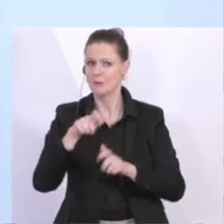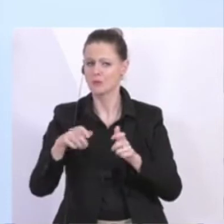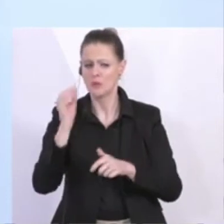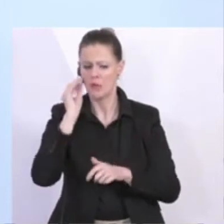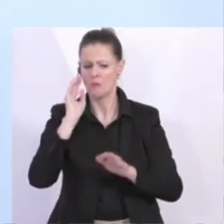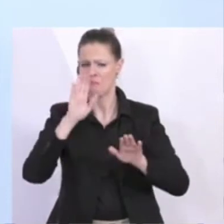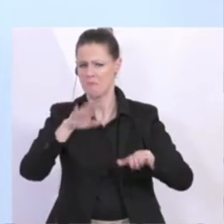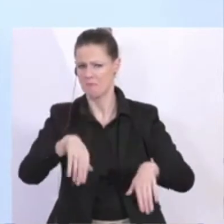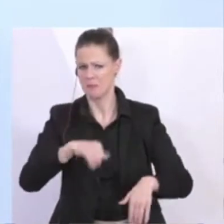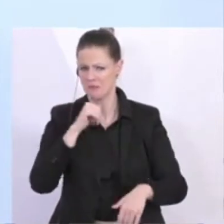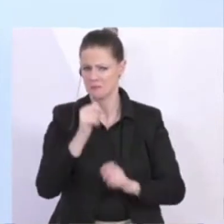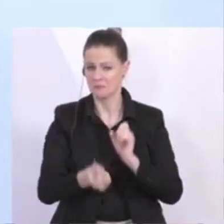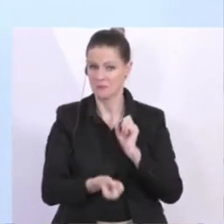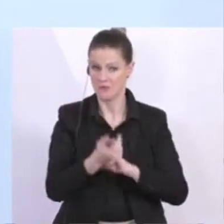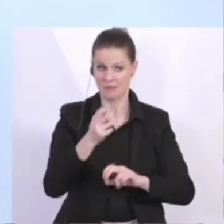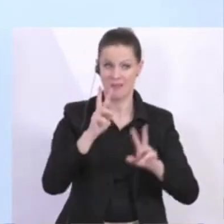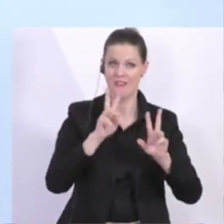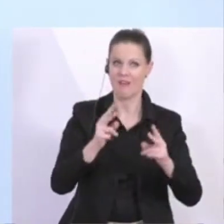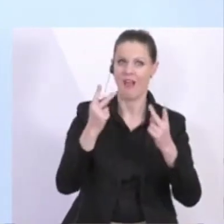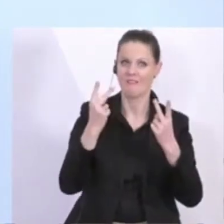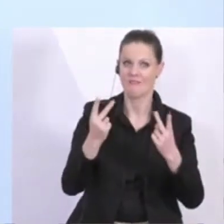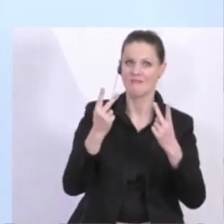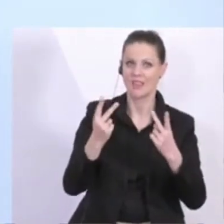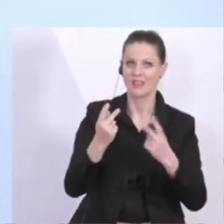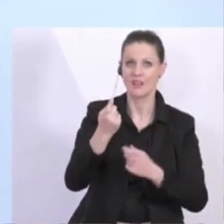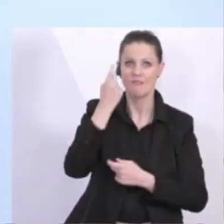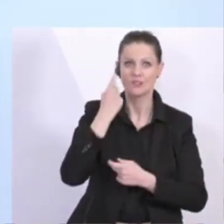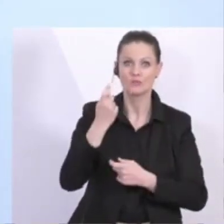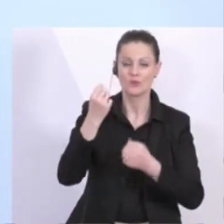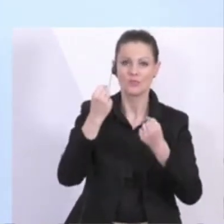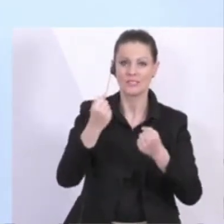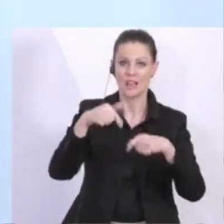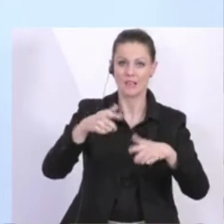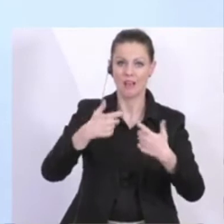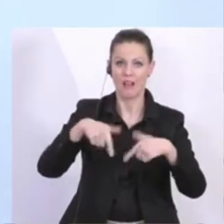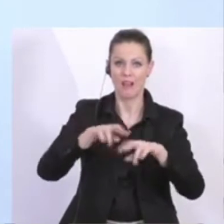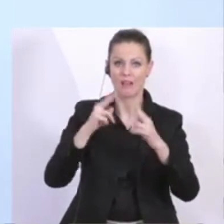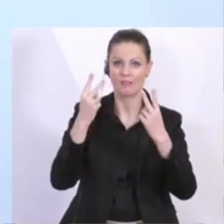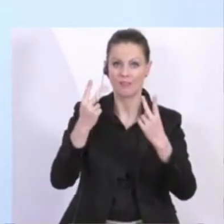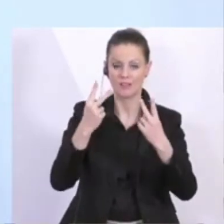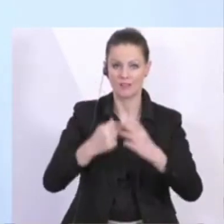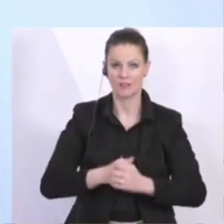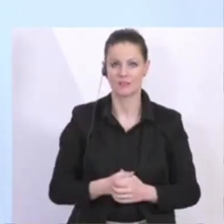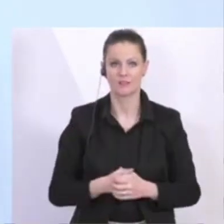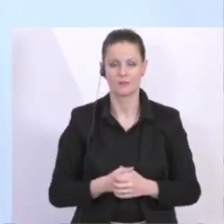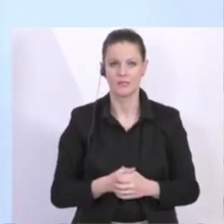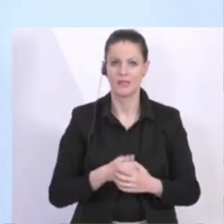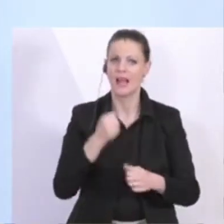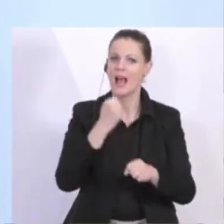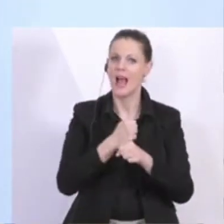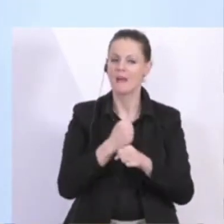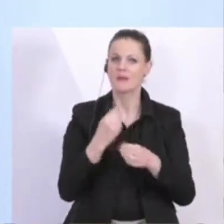die aber ganz besonders wichtig sind für die Versorgungssicherheit in unserem Land. Ich bin froh, dass die Arbeitgeber